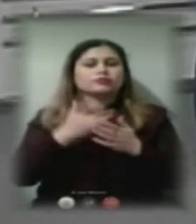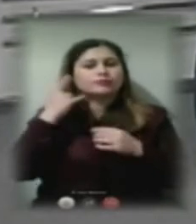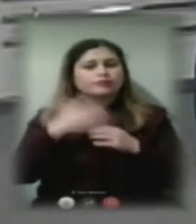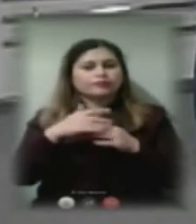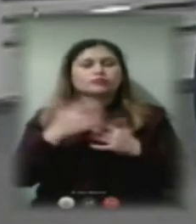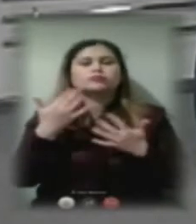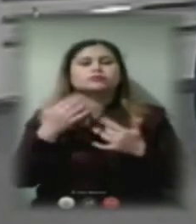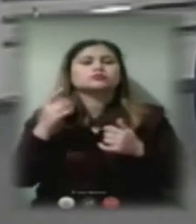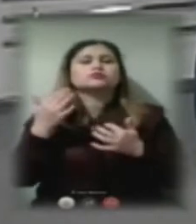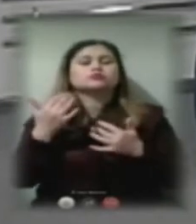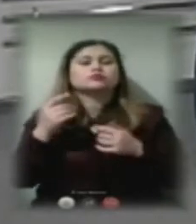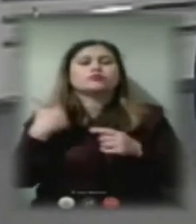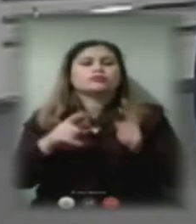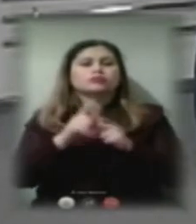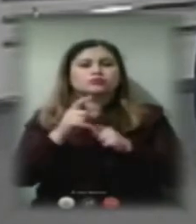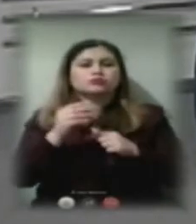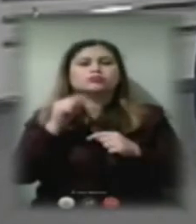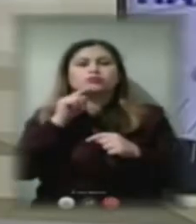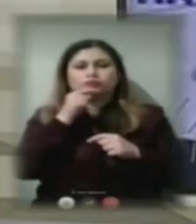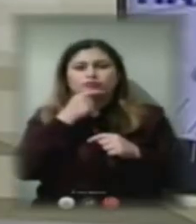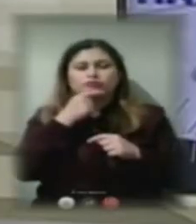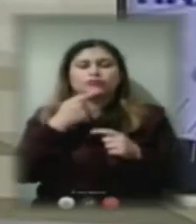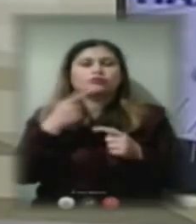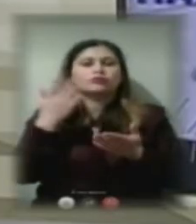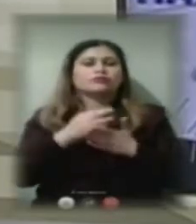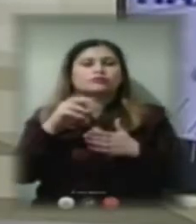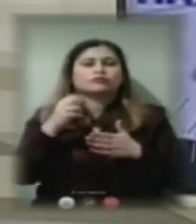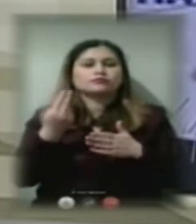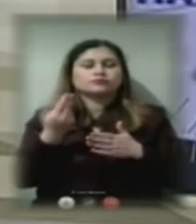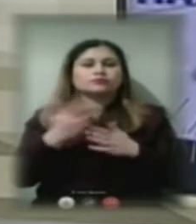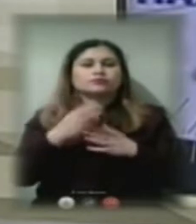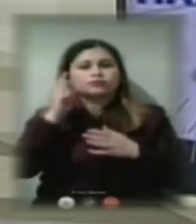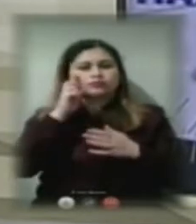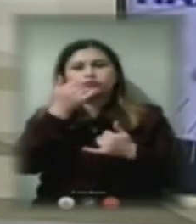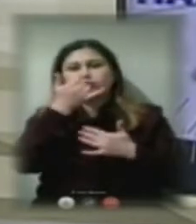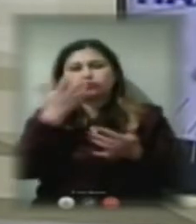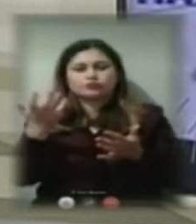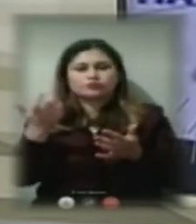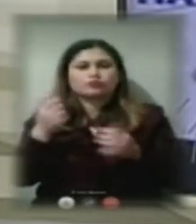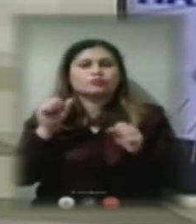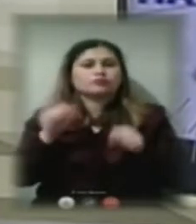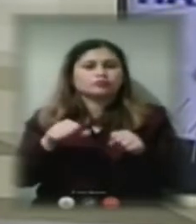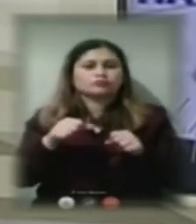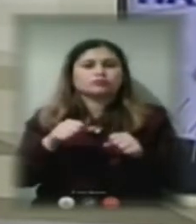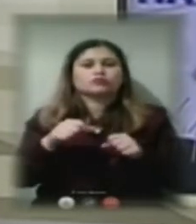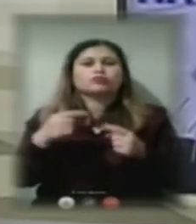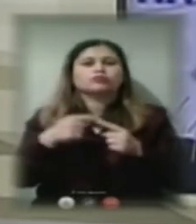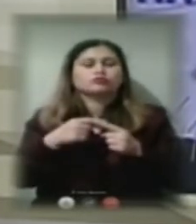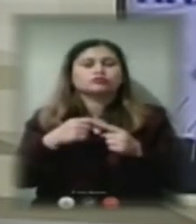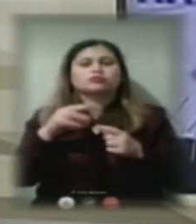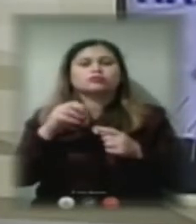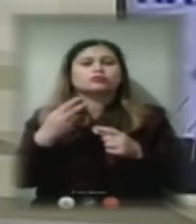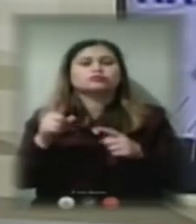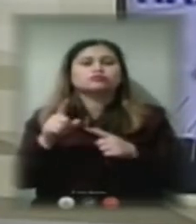почнемо заощаджувати, і є ТЕЦ. Держава не може поки що оприділитися з ТЕЦ, що з нею